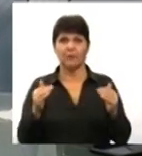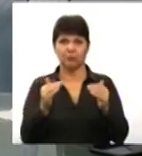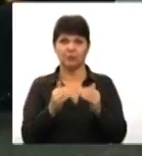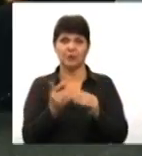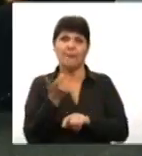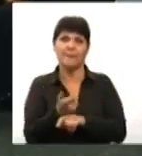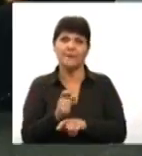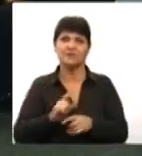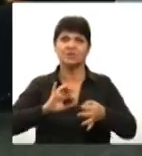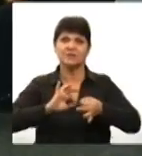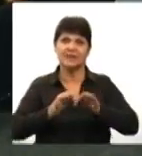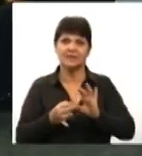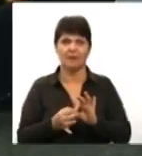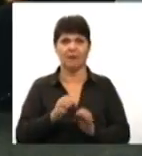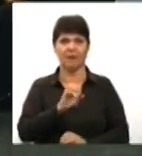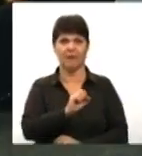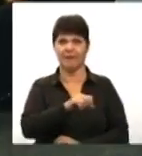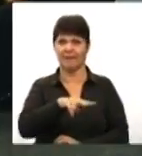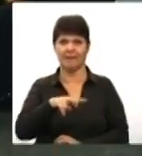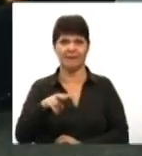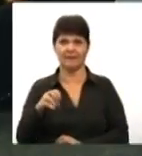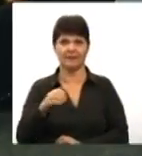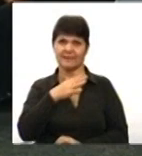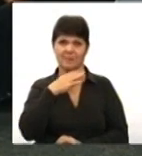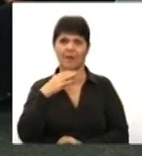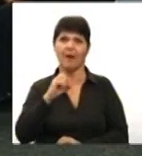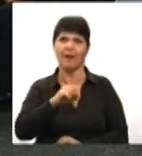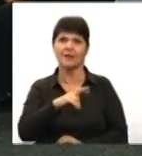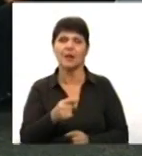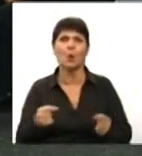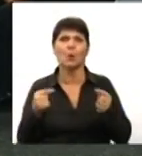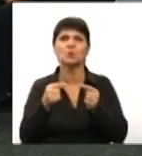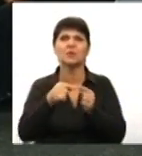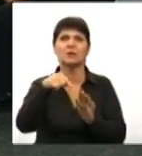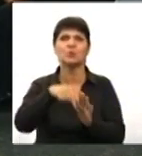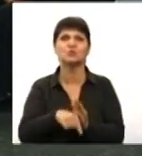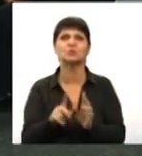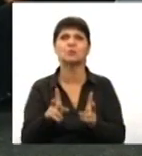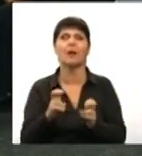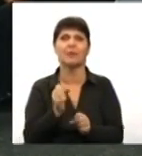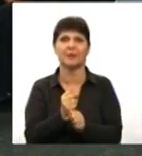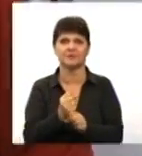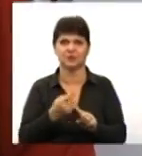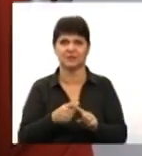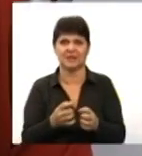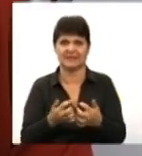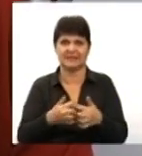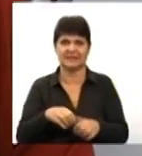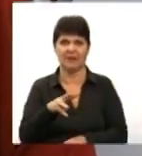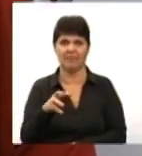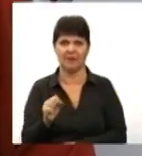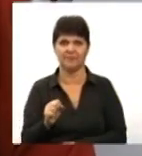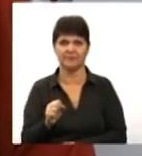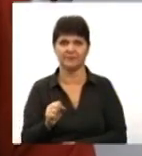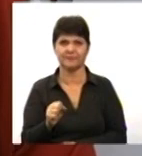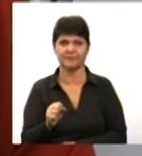детально, якщо можна, але не багато, але конкретно, по суті, як працює ця система, ця розробка? Ну, власне,